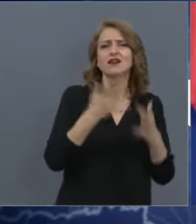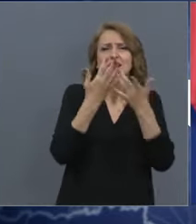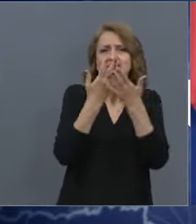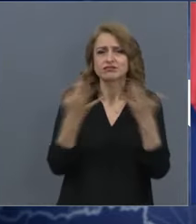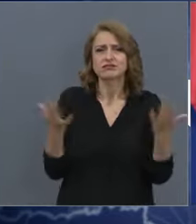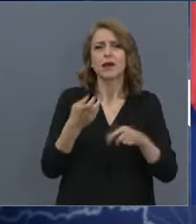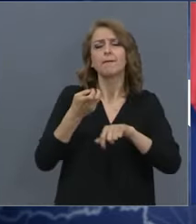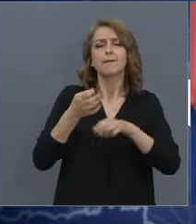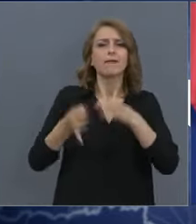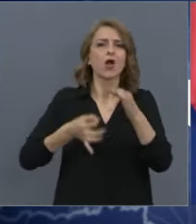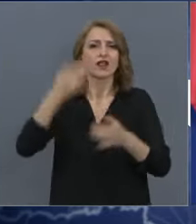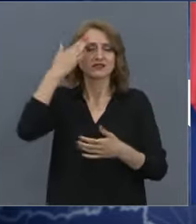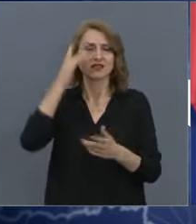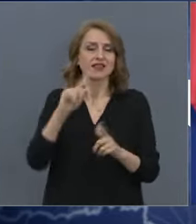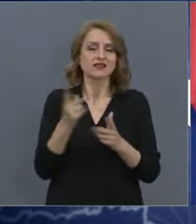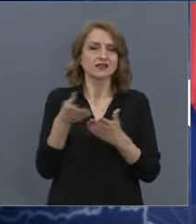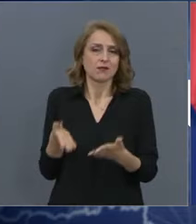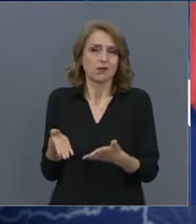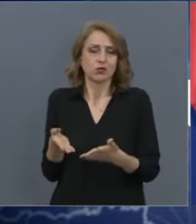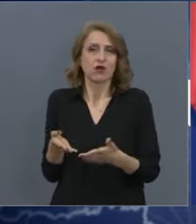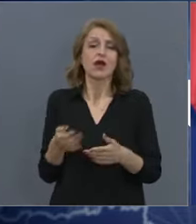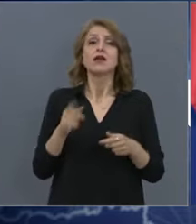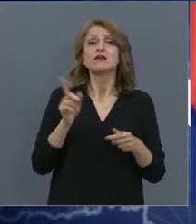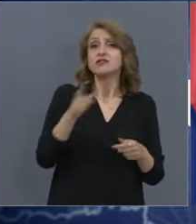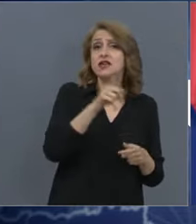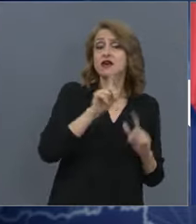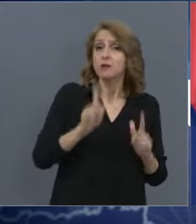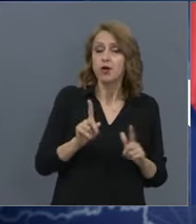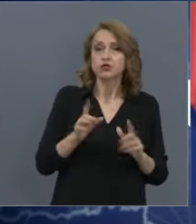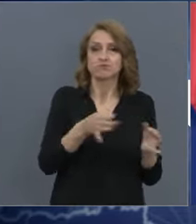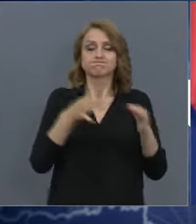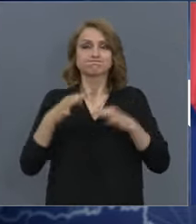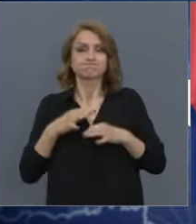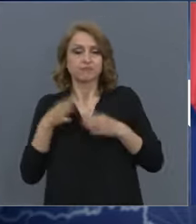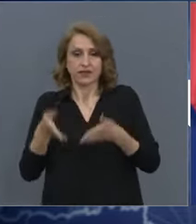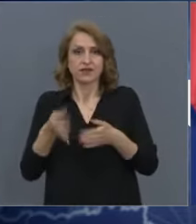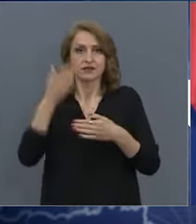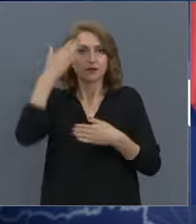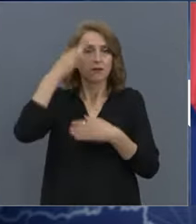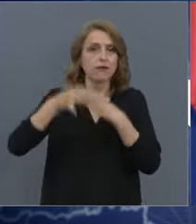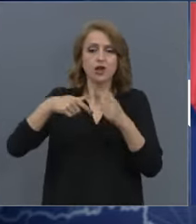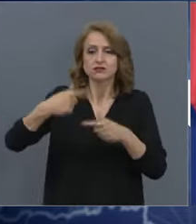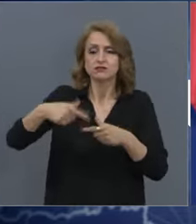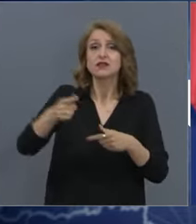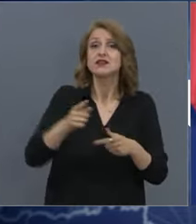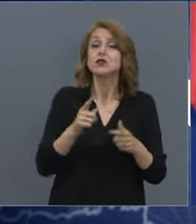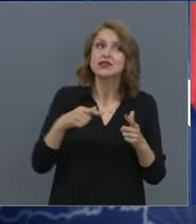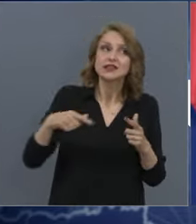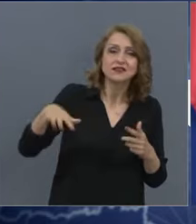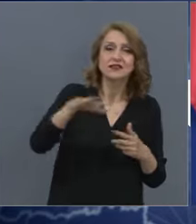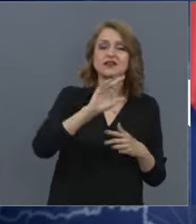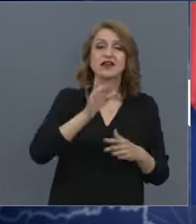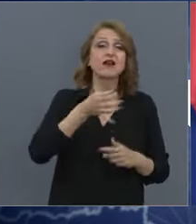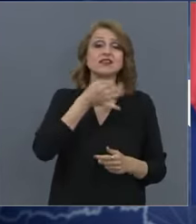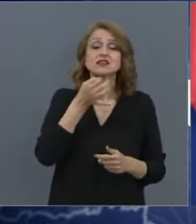натъкне на такава болест в следващите дни, седмици и години, трябва да свикнеме с мисълта, че